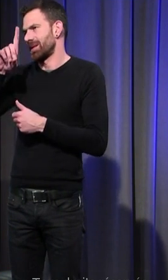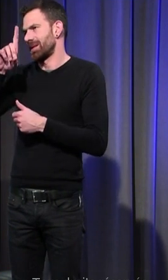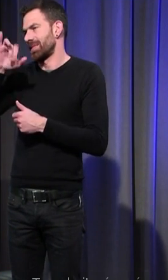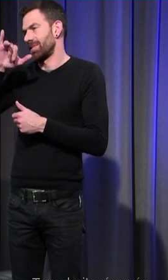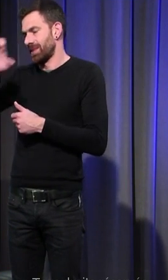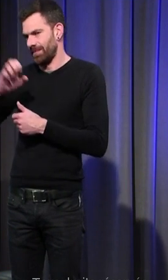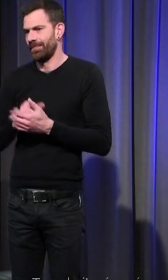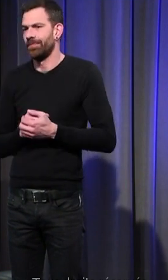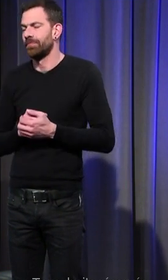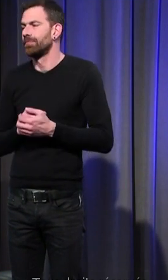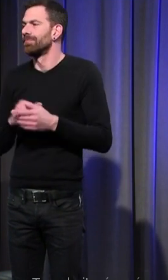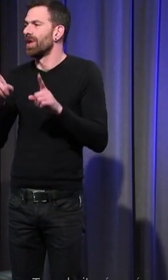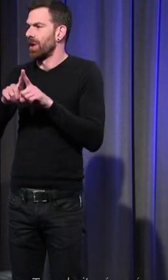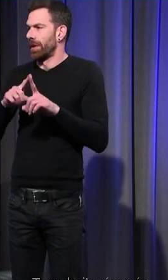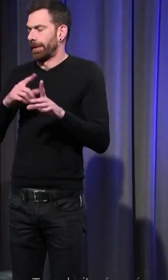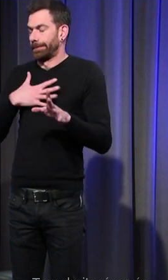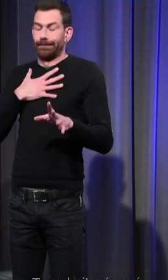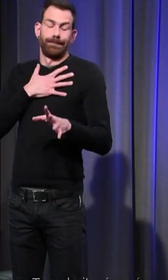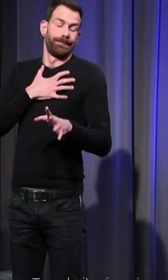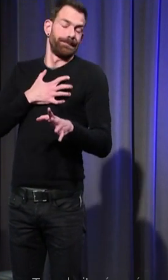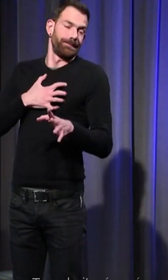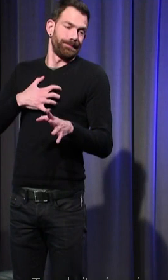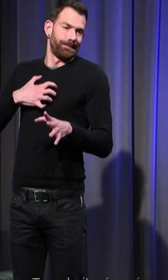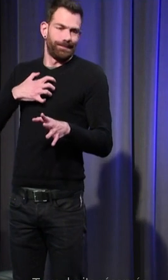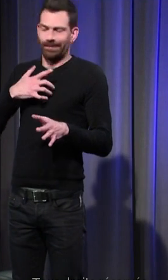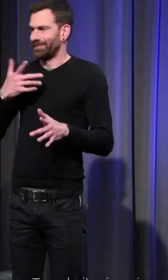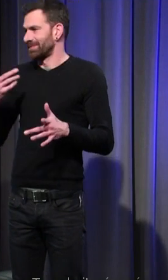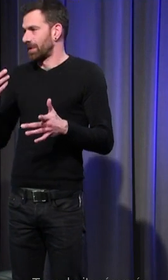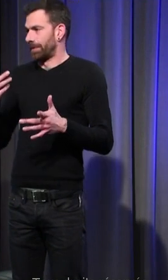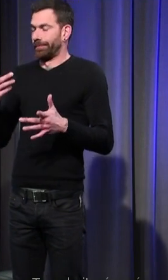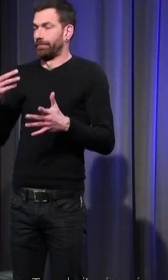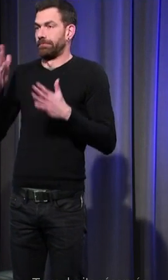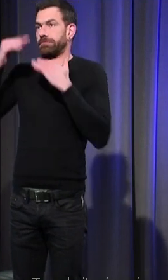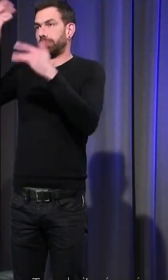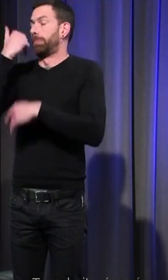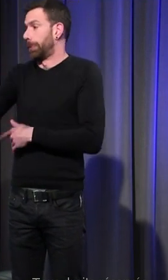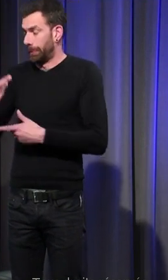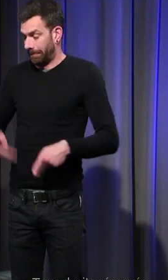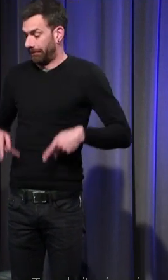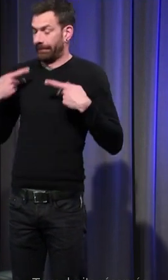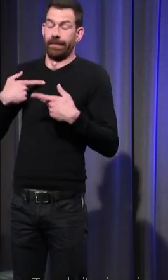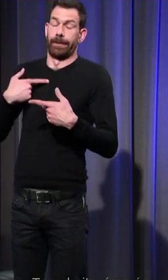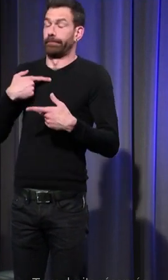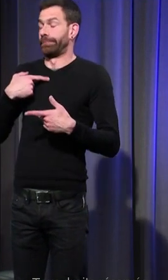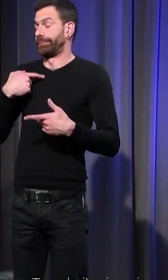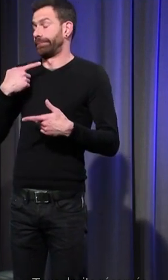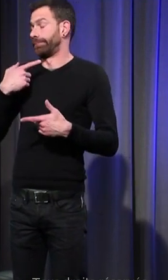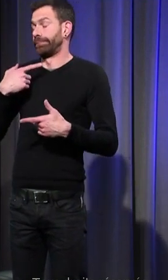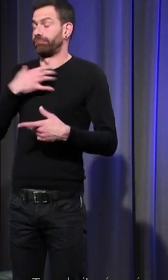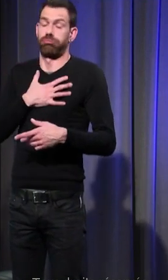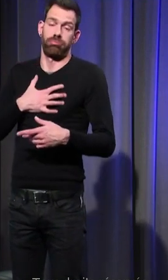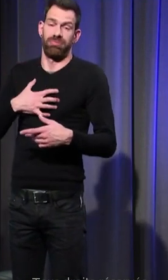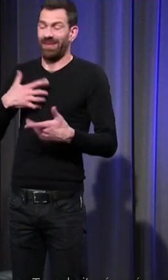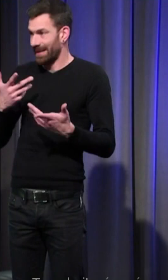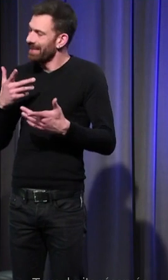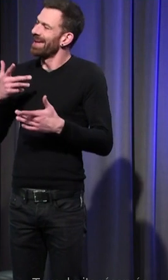c'est une forme de dégoût de perte une perte d'espoir un dégoût de la vie alors c un dégoût très caractéristique